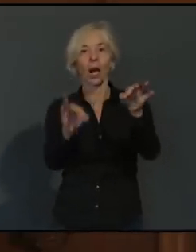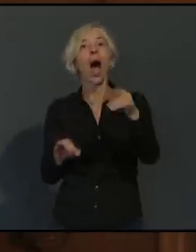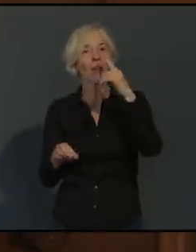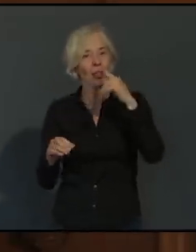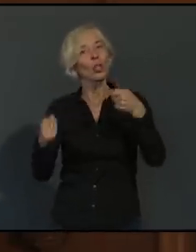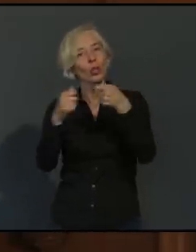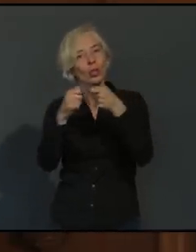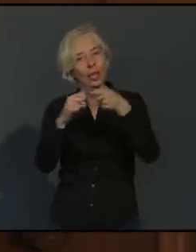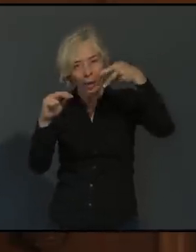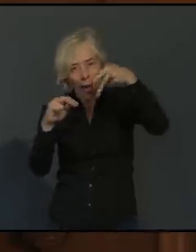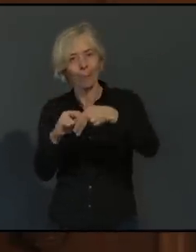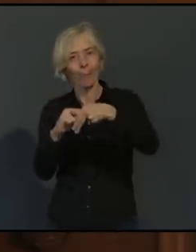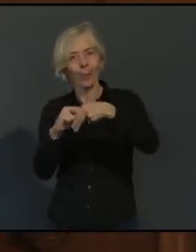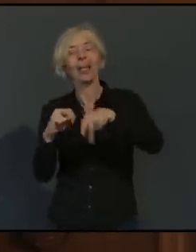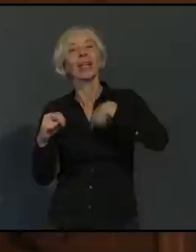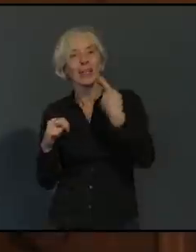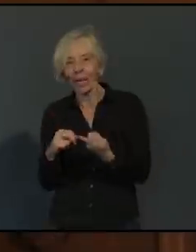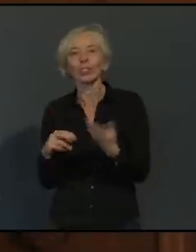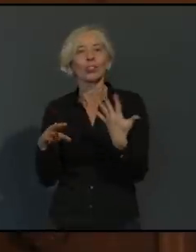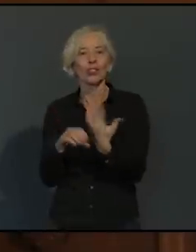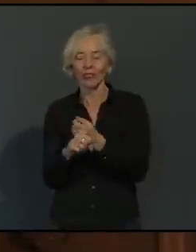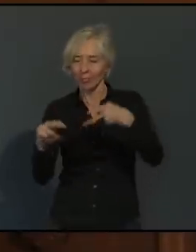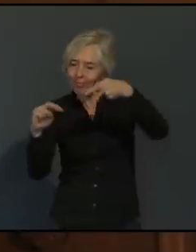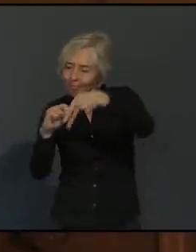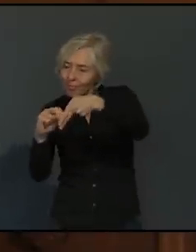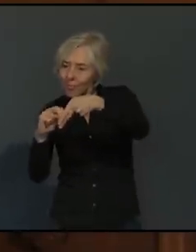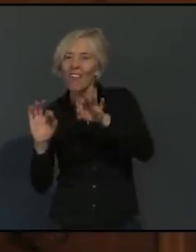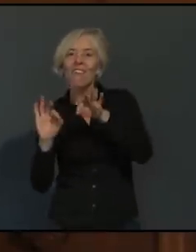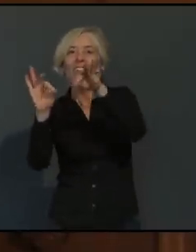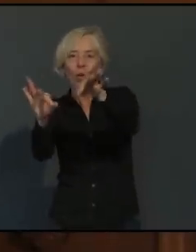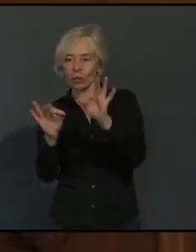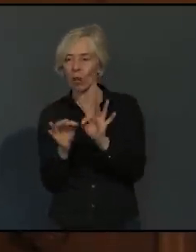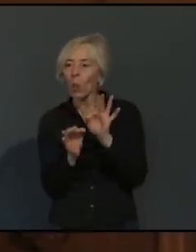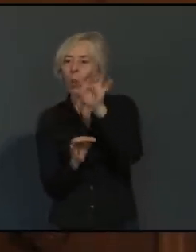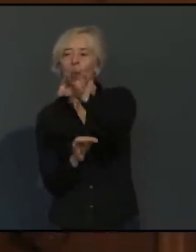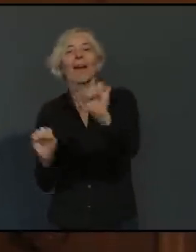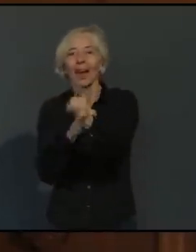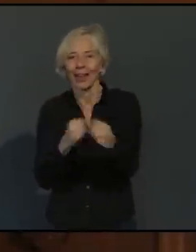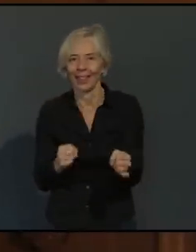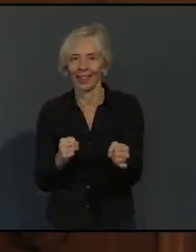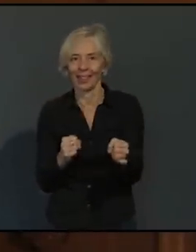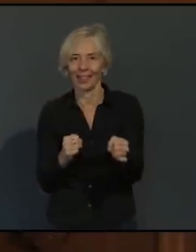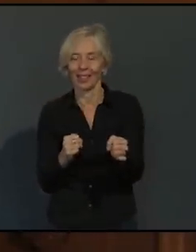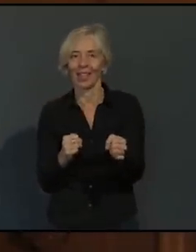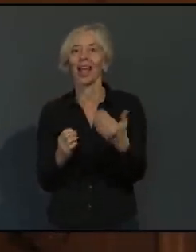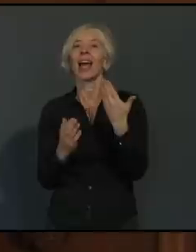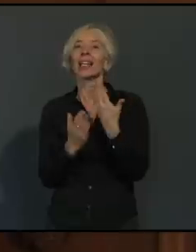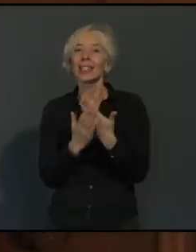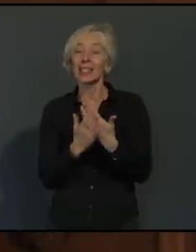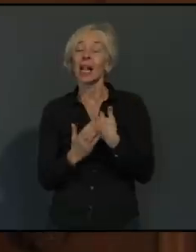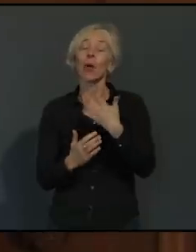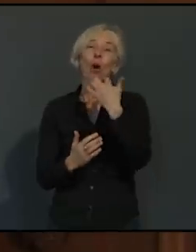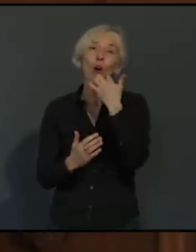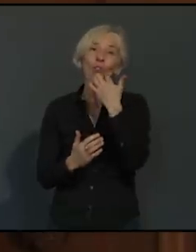von einem Menschen zum nächsten Menschen zu wechseln. Und wenn uns das gelingt, und wir hoffen, dass es mit diesen